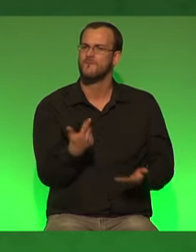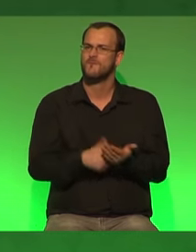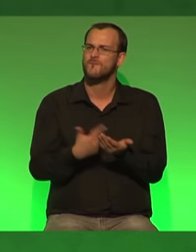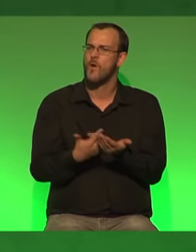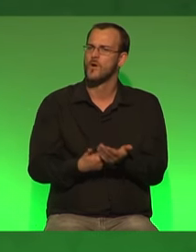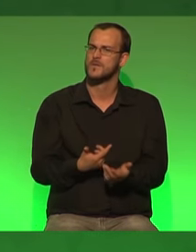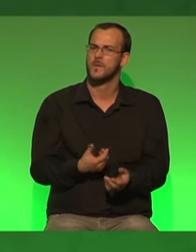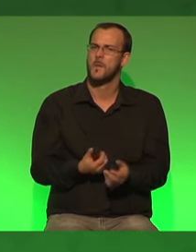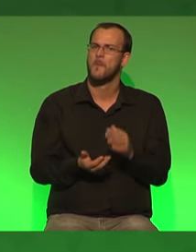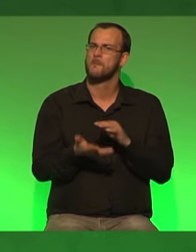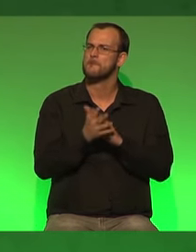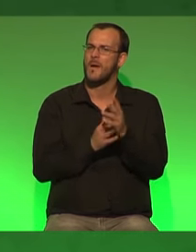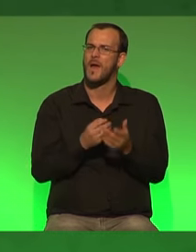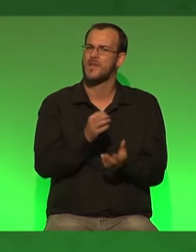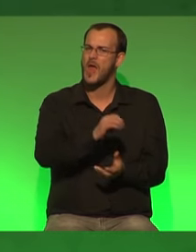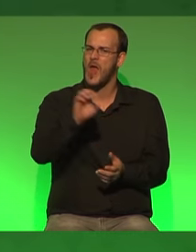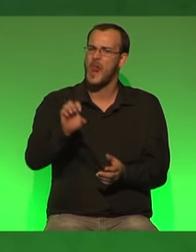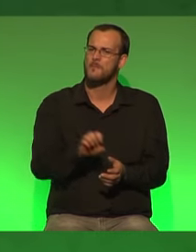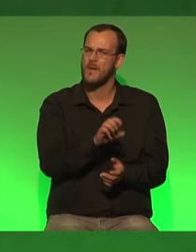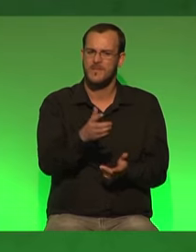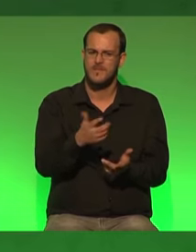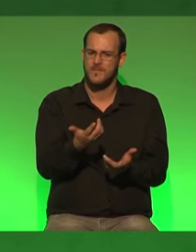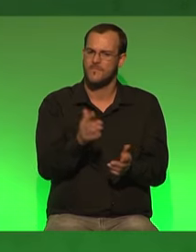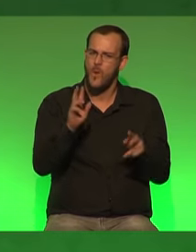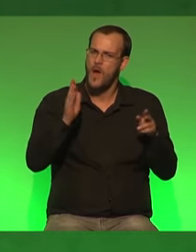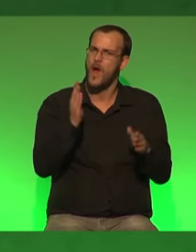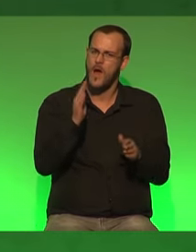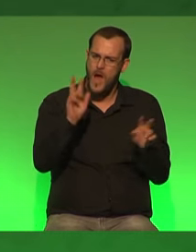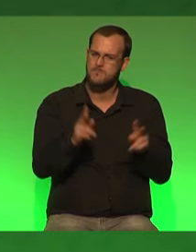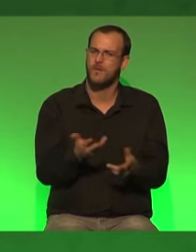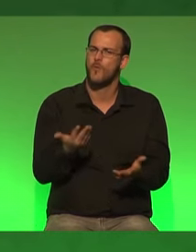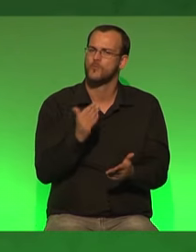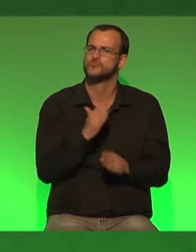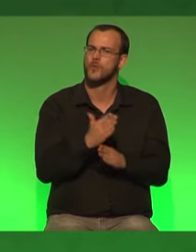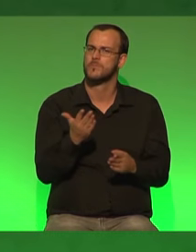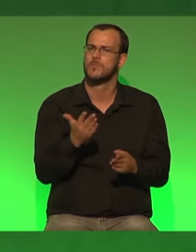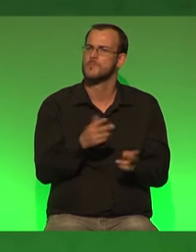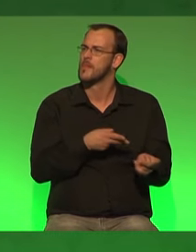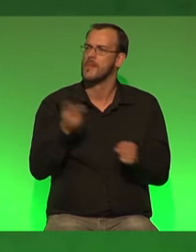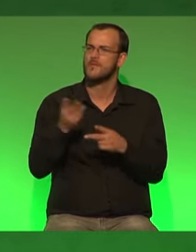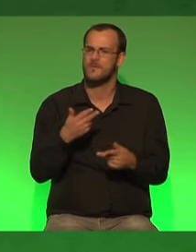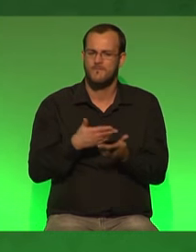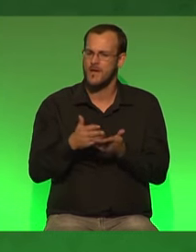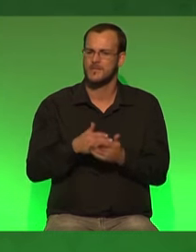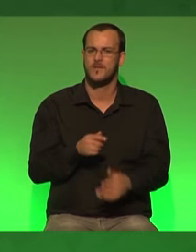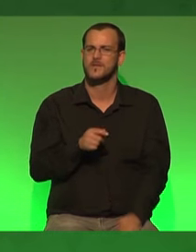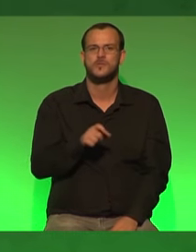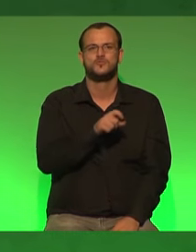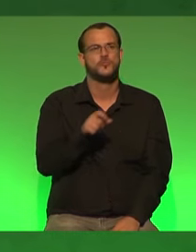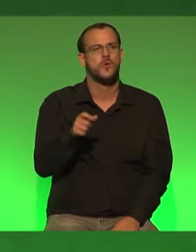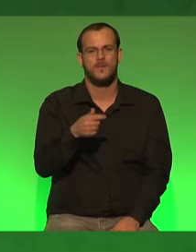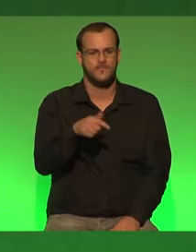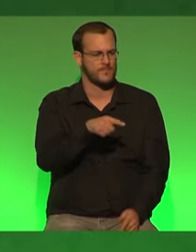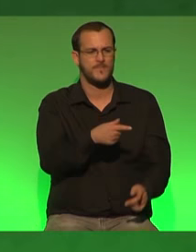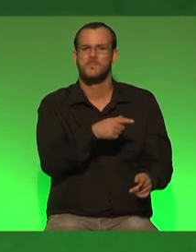brennelemente export stopp aus gronau nach die hans nach dohl so jede woche liebe freundinnen und freunde störfallmeldung aus einem